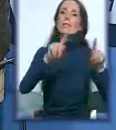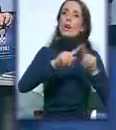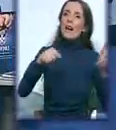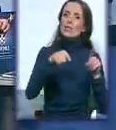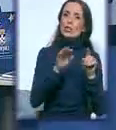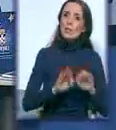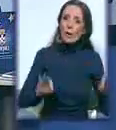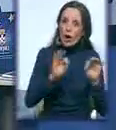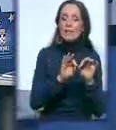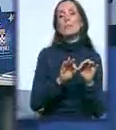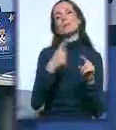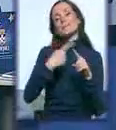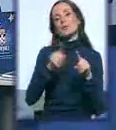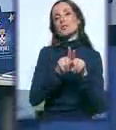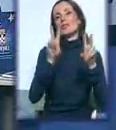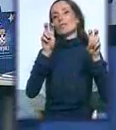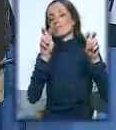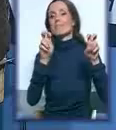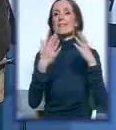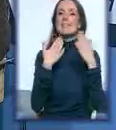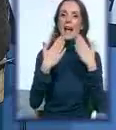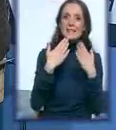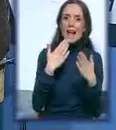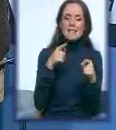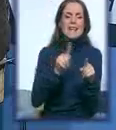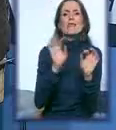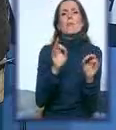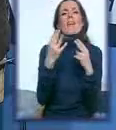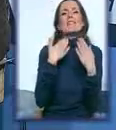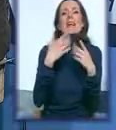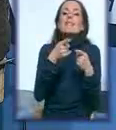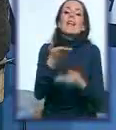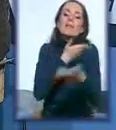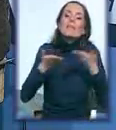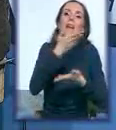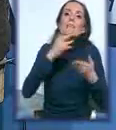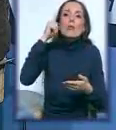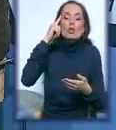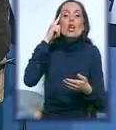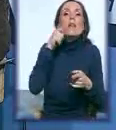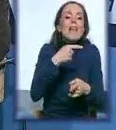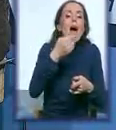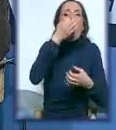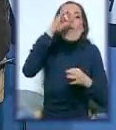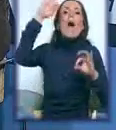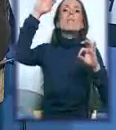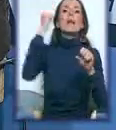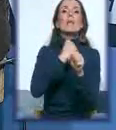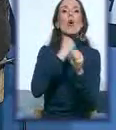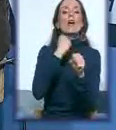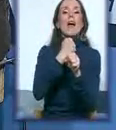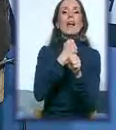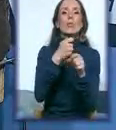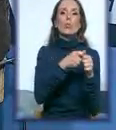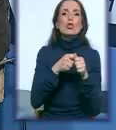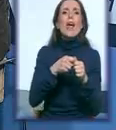sastavnici. Tako, i sastavnici gde razmenjujemo mišljenje sve u svrhu da unapredimo rad udruženja. To je naša ciljna grupa naše agencije